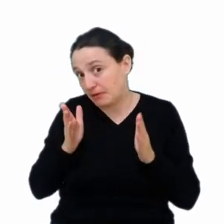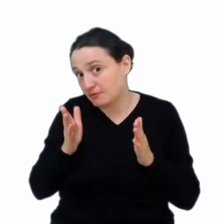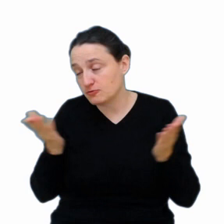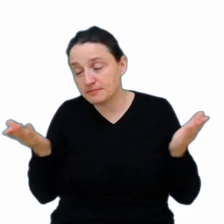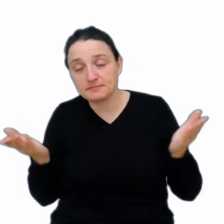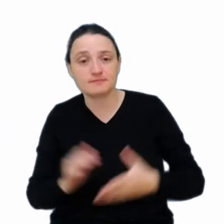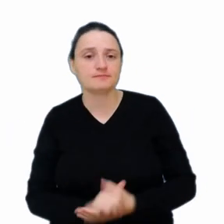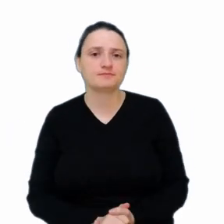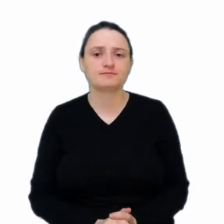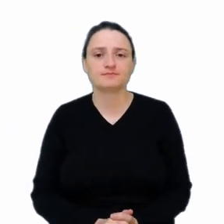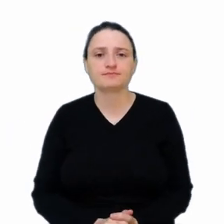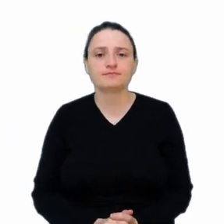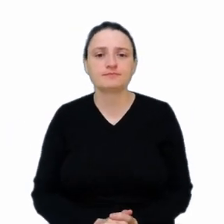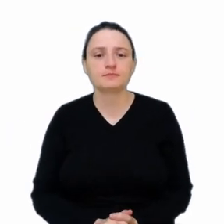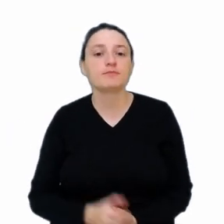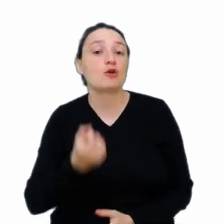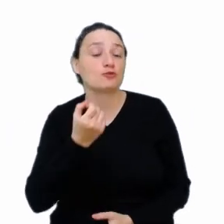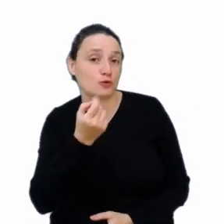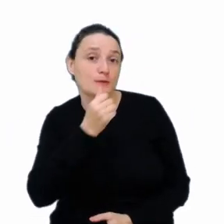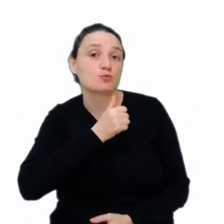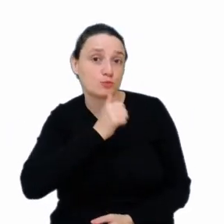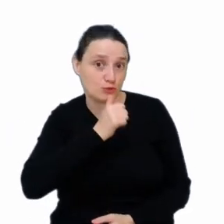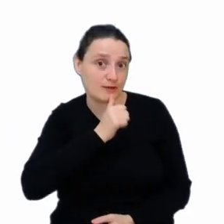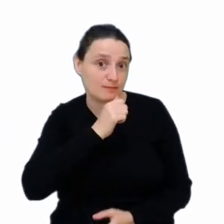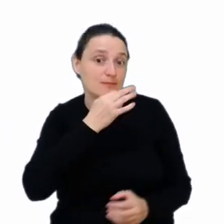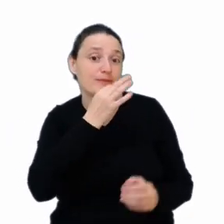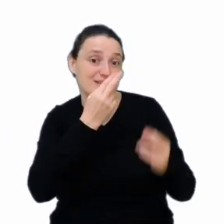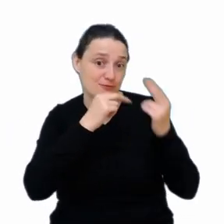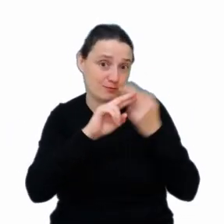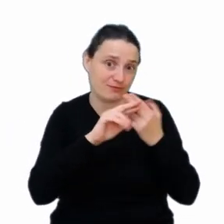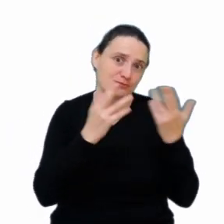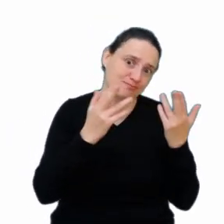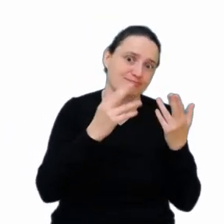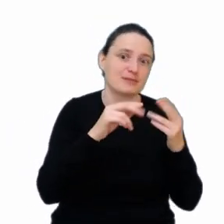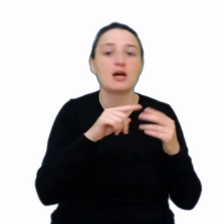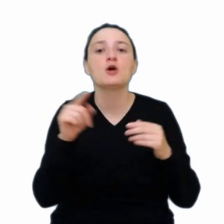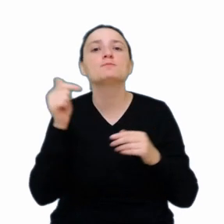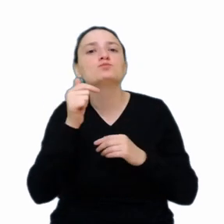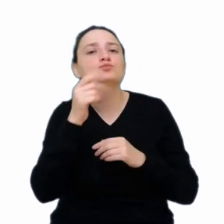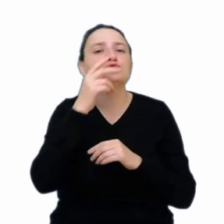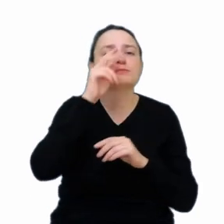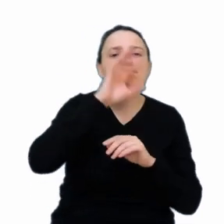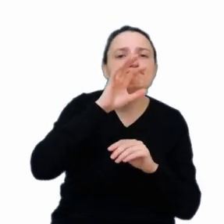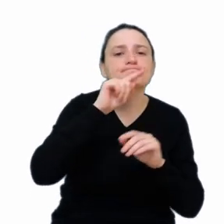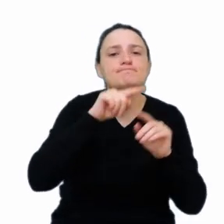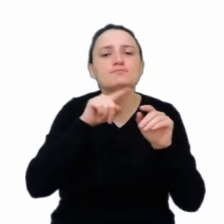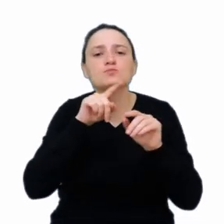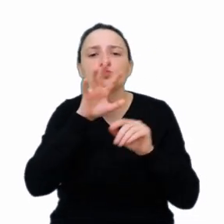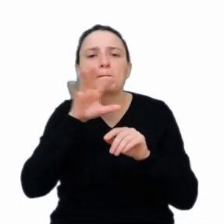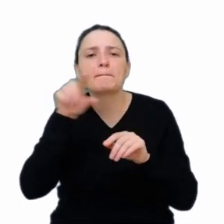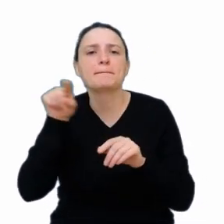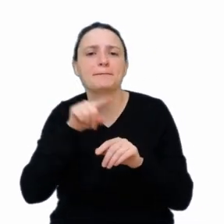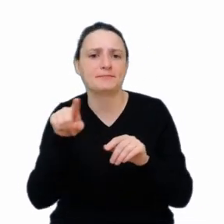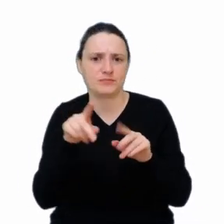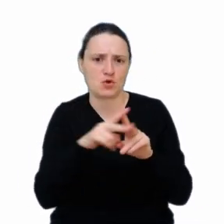Żeby troszeczkę sobie na to pytanie odpowiedzieć, no bo odpowiedzi są bardzo różne, to musimy przyjrzeć się pewnemu zjawisku, który jest obserwowany już od czasu,